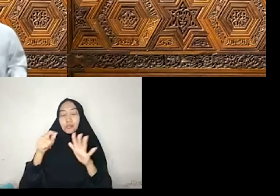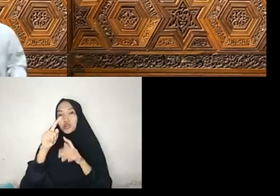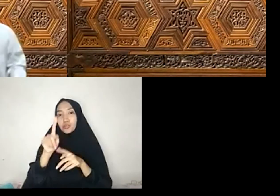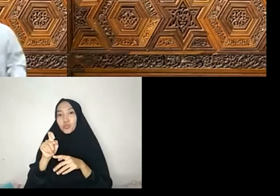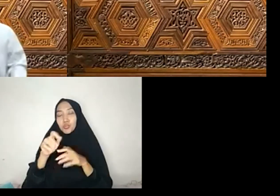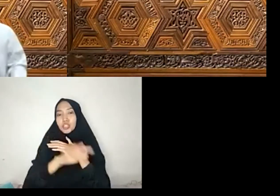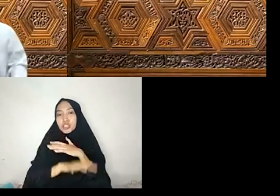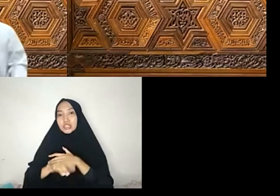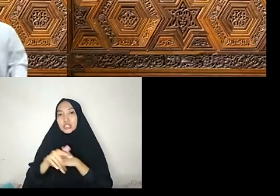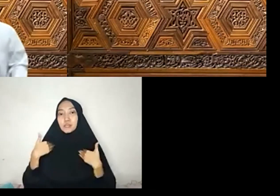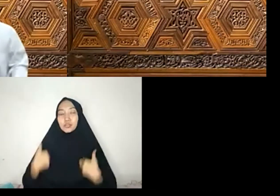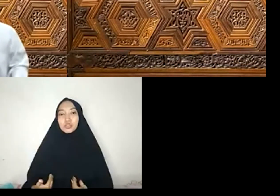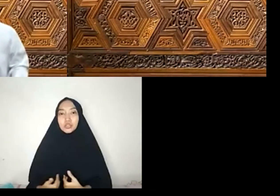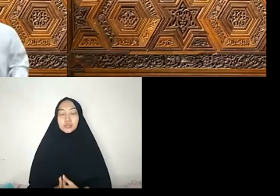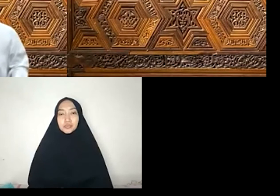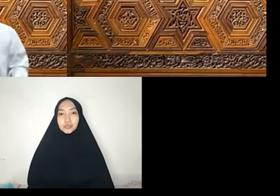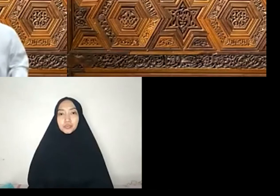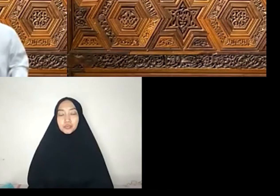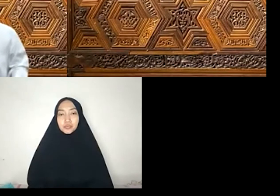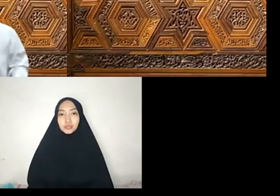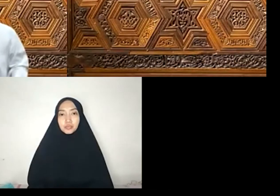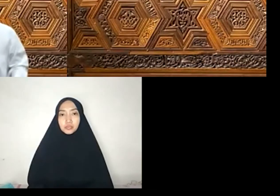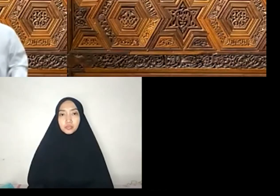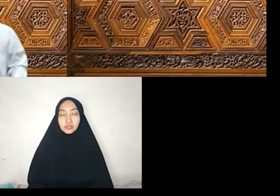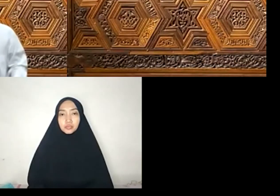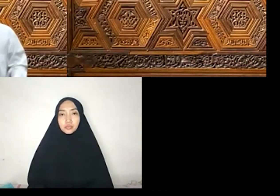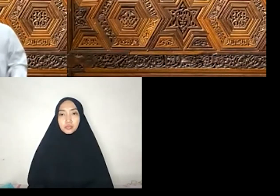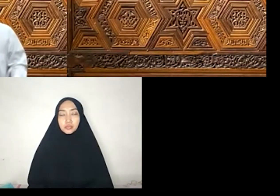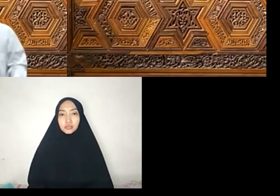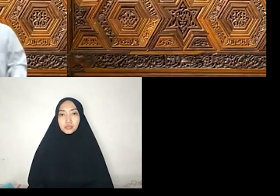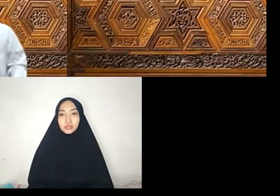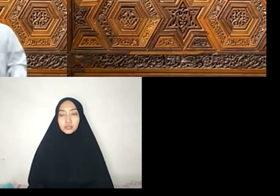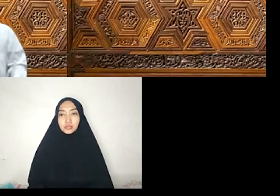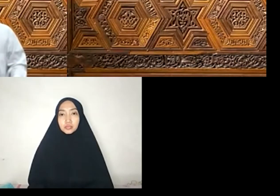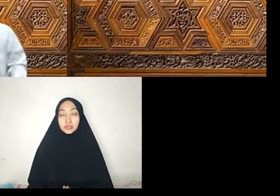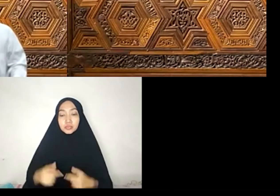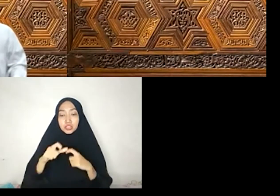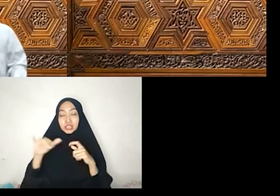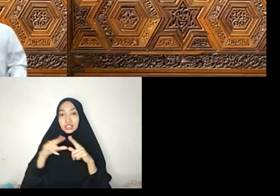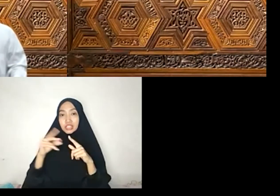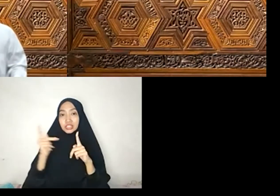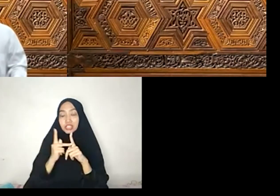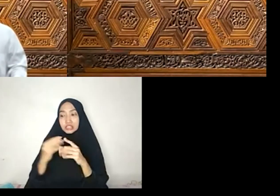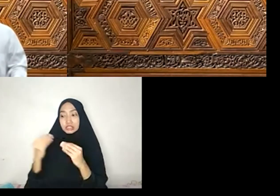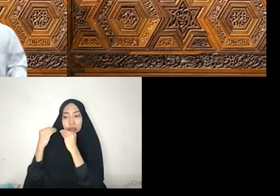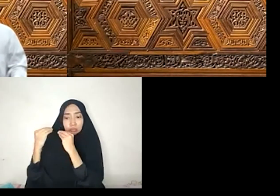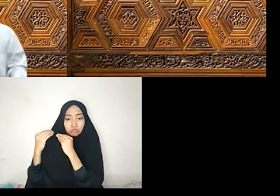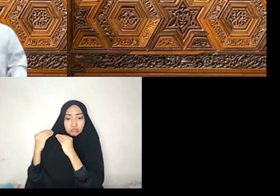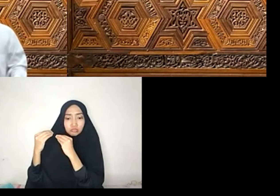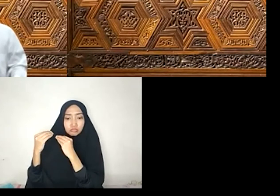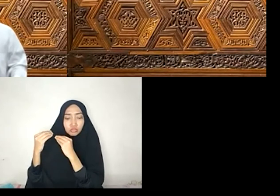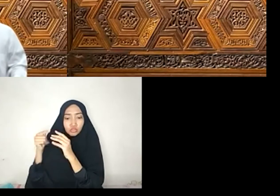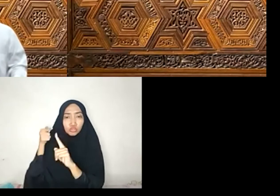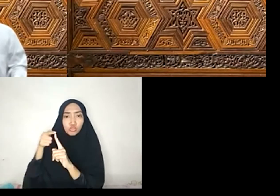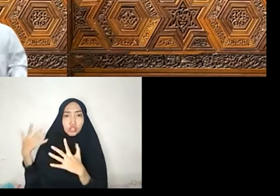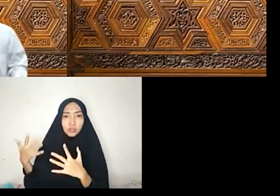manusia itu Tidak ada satupun ajaran syariah Yang dicanangkan Bukan untuk menjamin